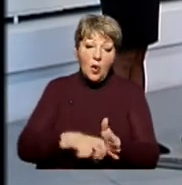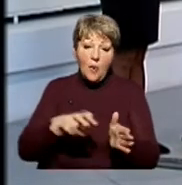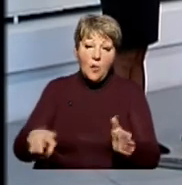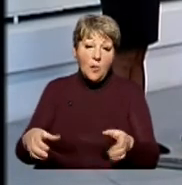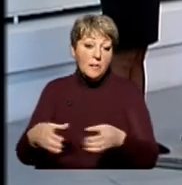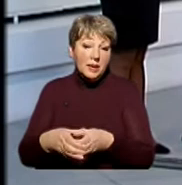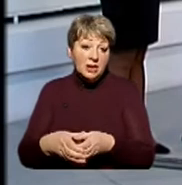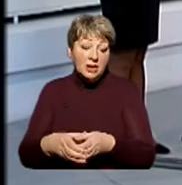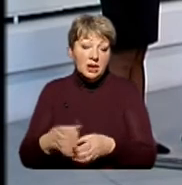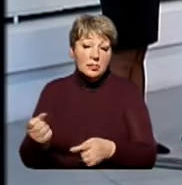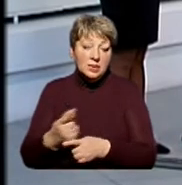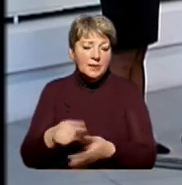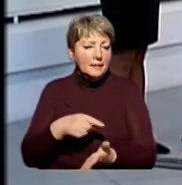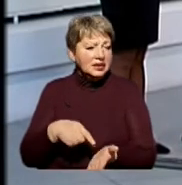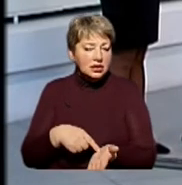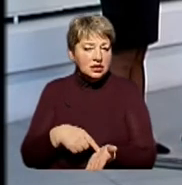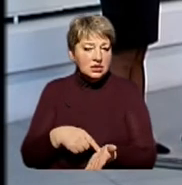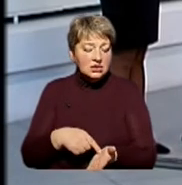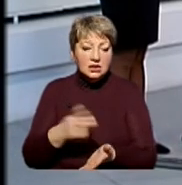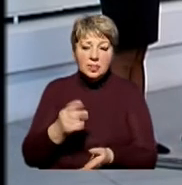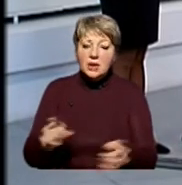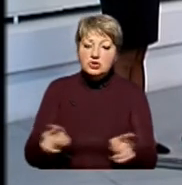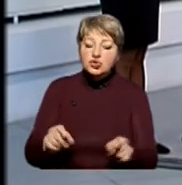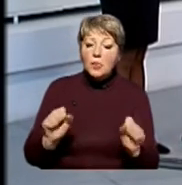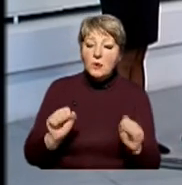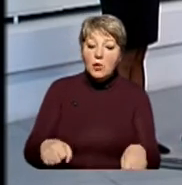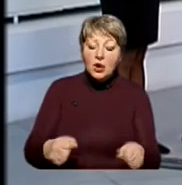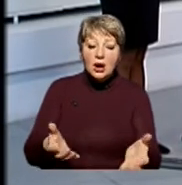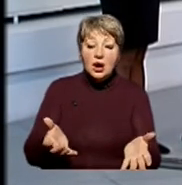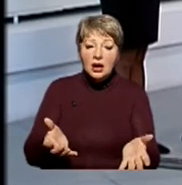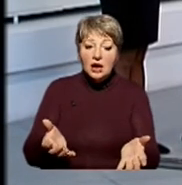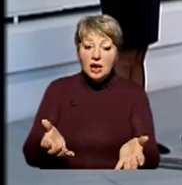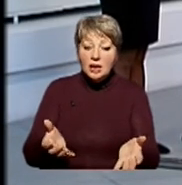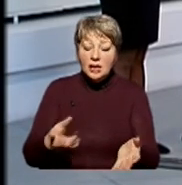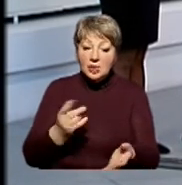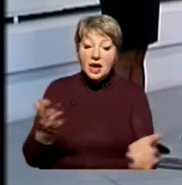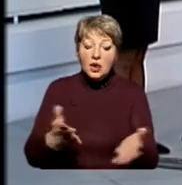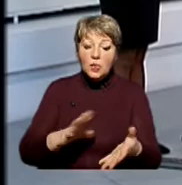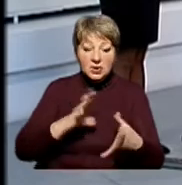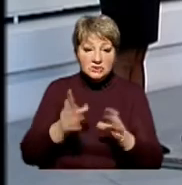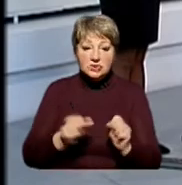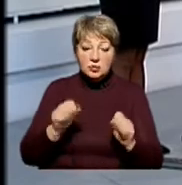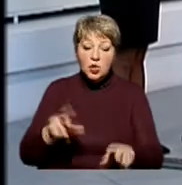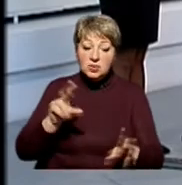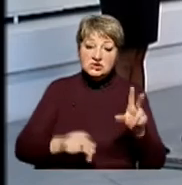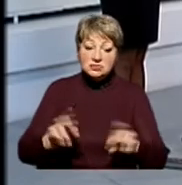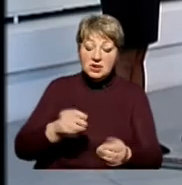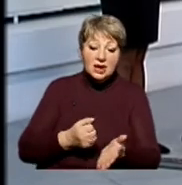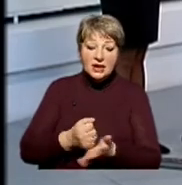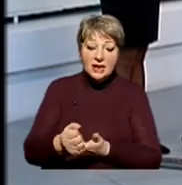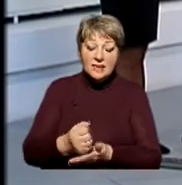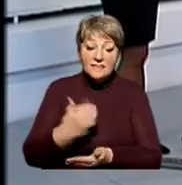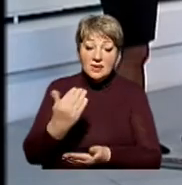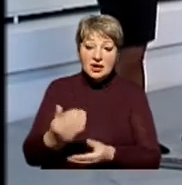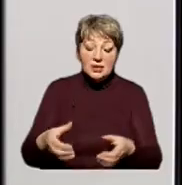партії. І звідси виникає питання, на що може отриму, на який результат може сподіватися кандидат від